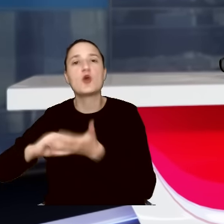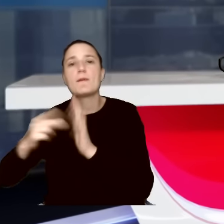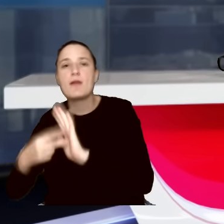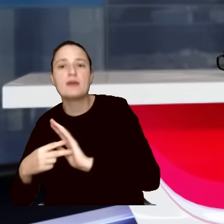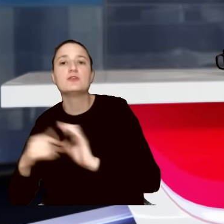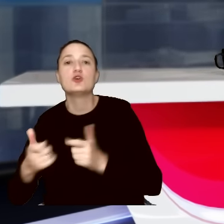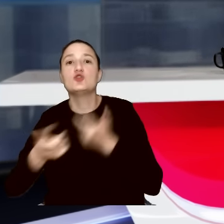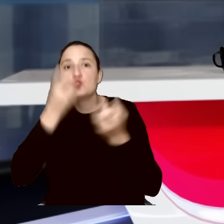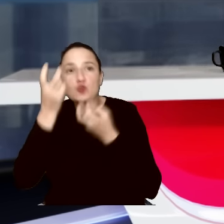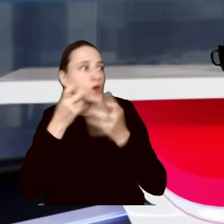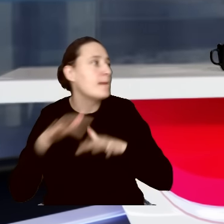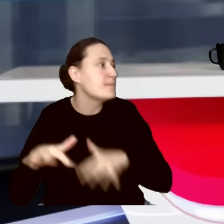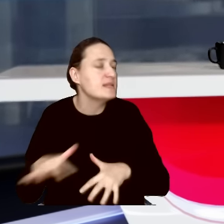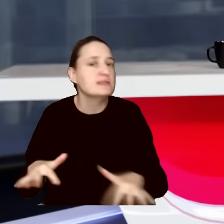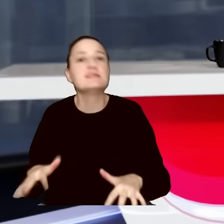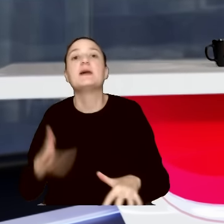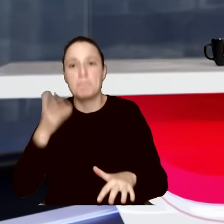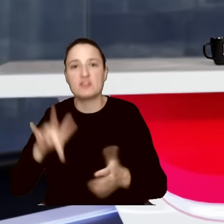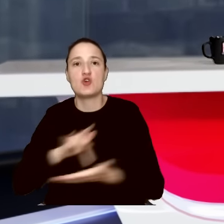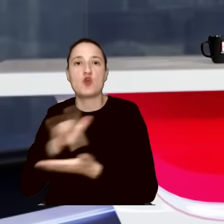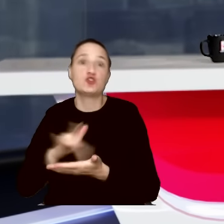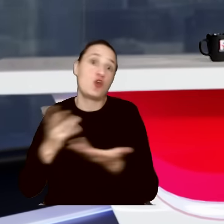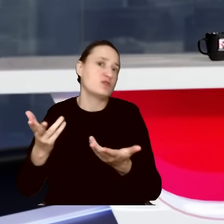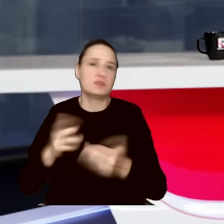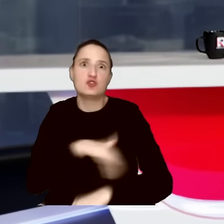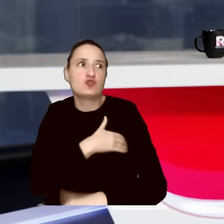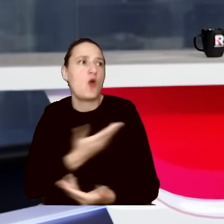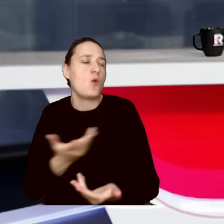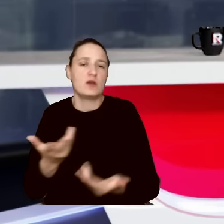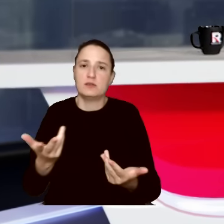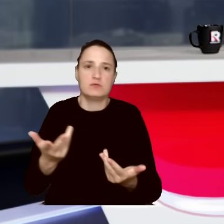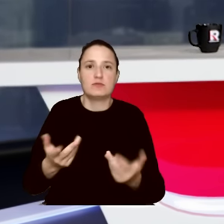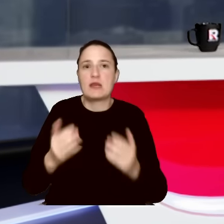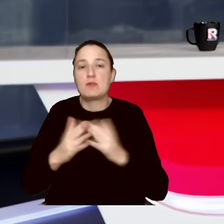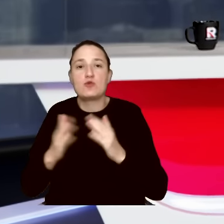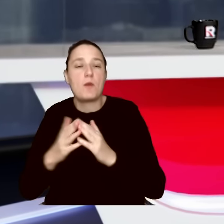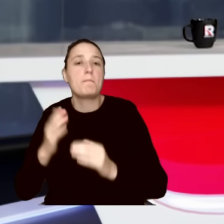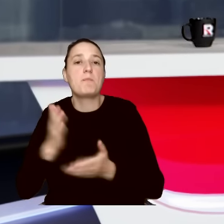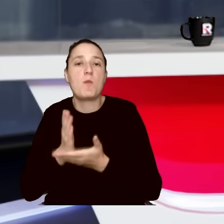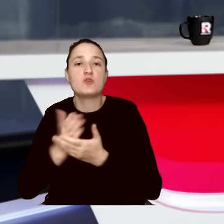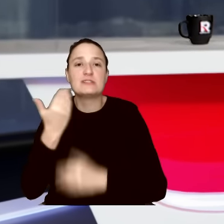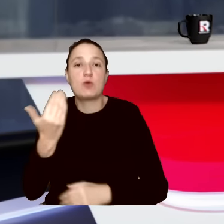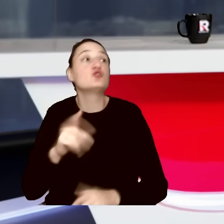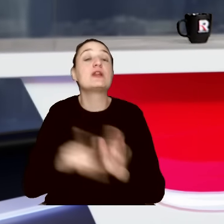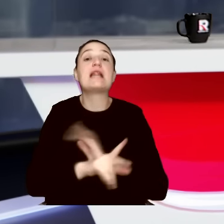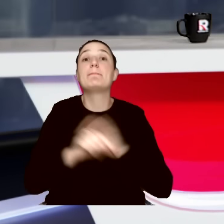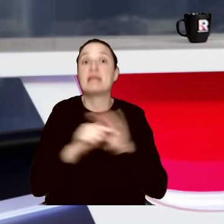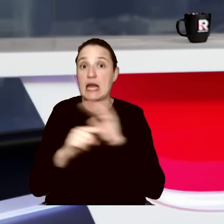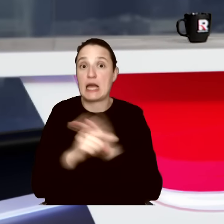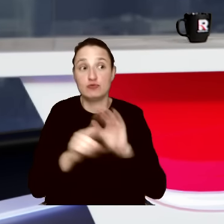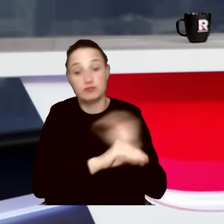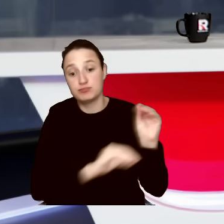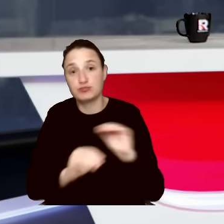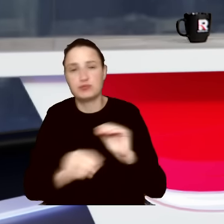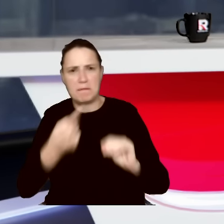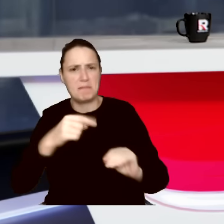szukali miejsca w ośrodkach wczasowych, w szkołach, w domach pomocy społecznej, dla migrantów, których rzekomo tutaj przyjmiemy z